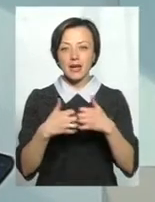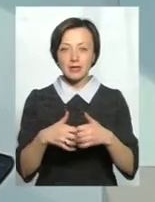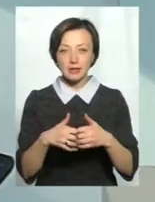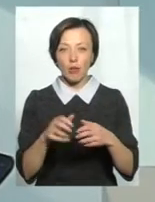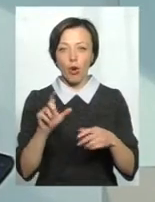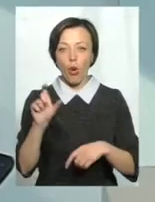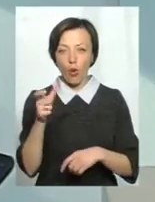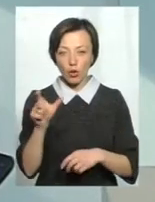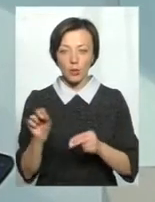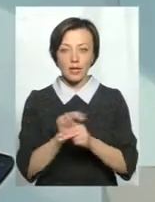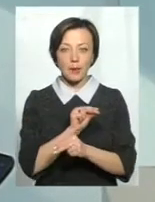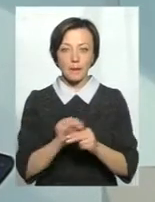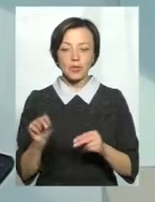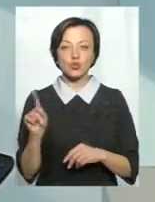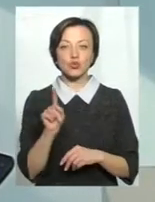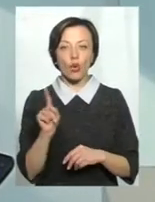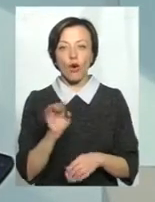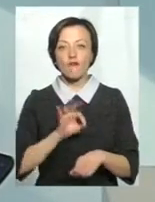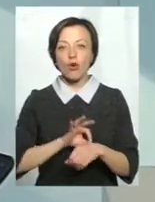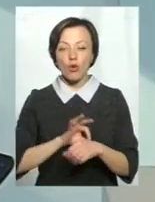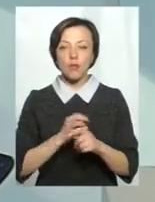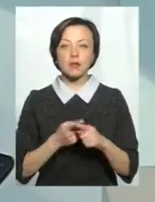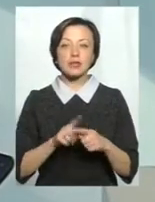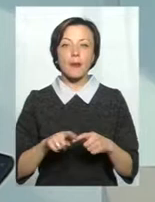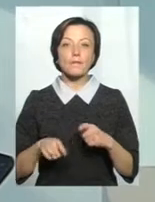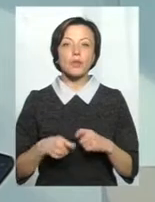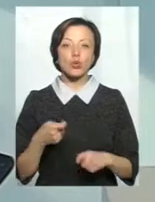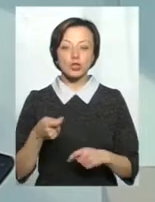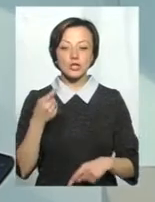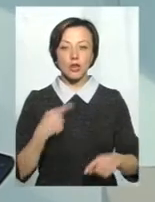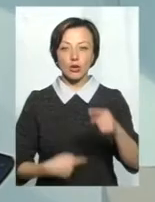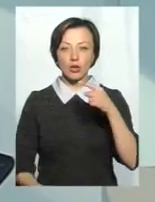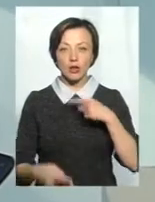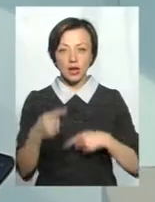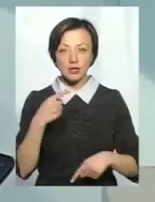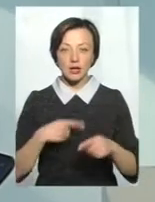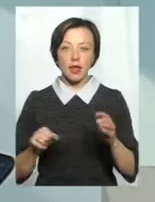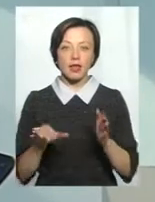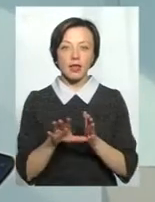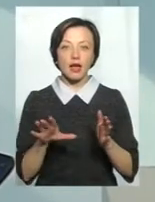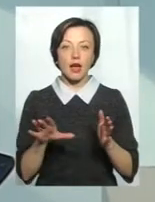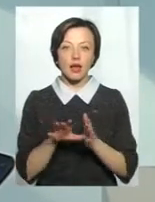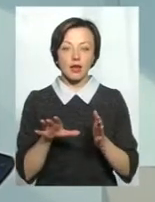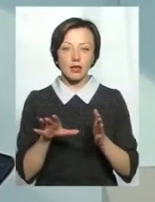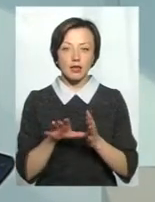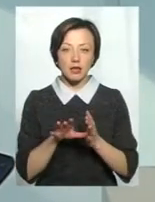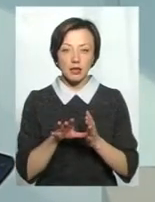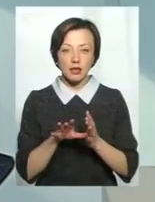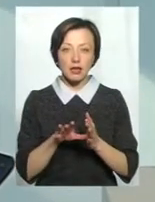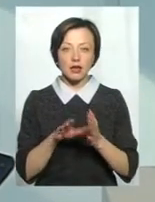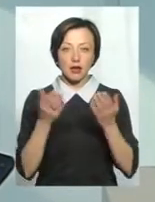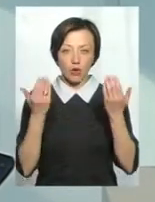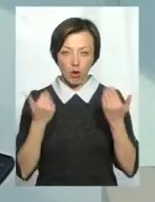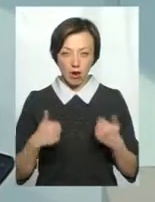голкотерапії, що хвороби – це є порушення циркуляції енергії в енергетичних каналах